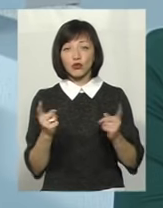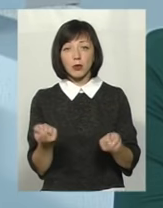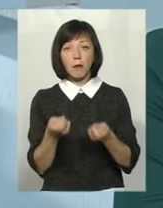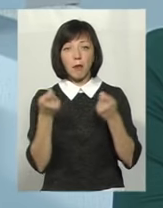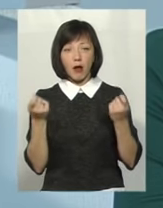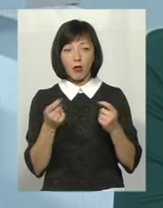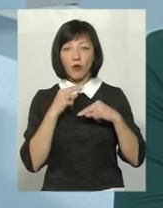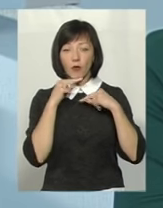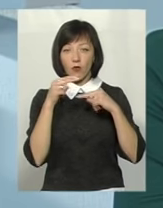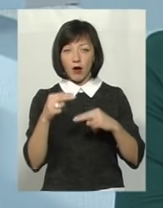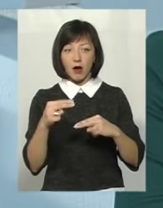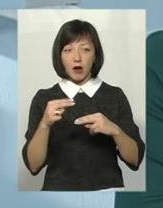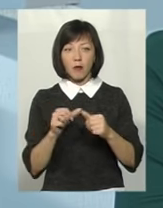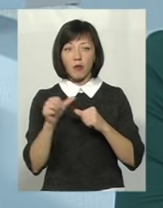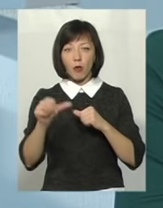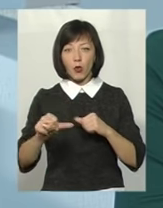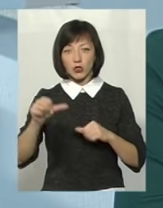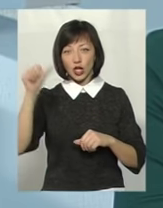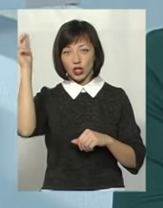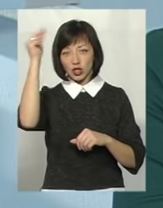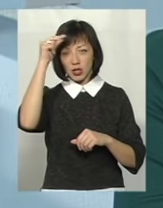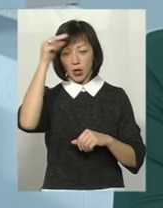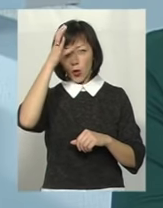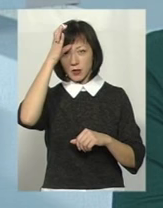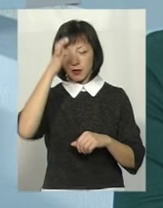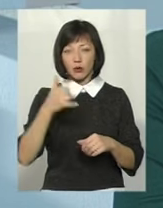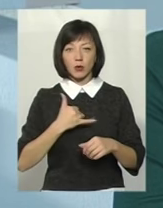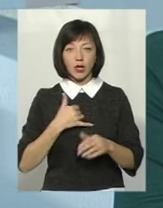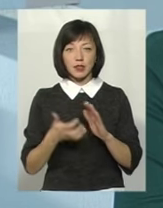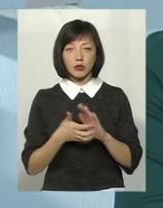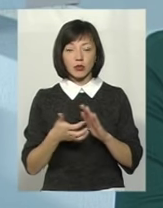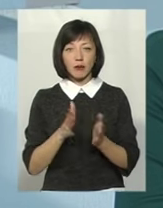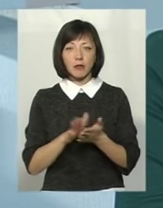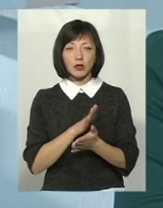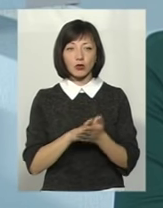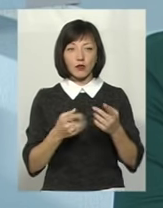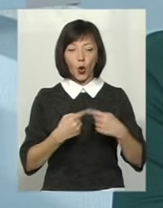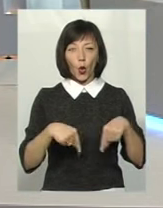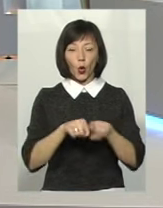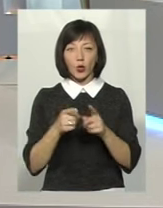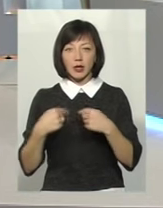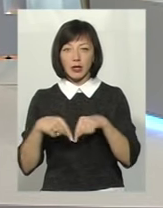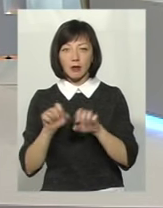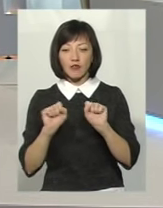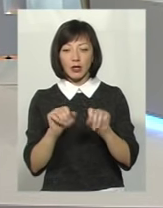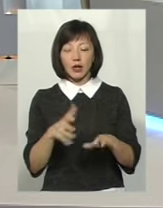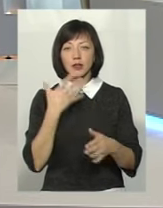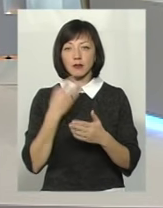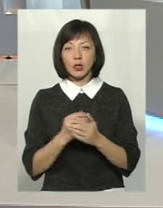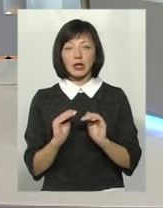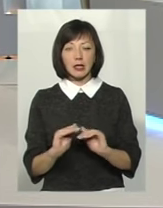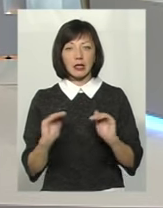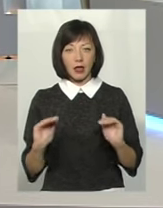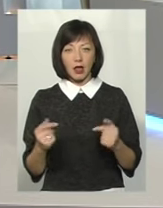уваги приділяється позашкільній освіті, що в нас недостатньо безкоштовних гуртків, куди вони могли віддати своїх дітей.